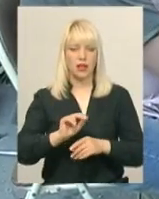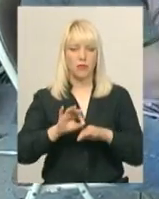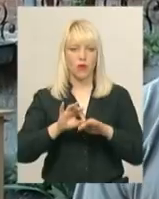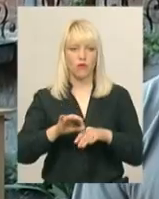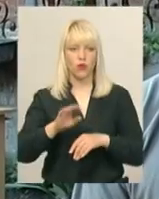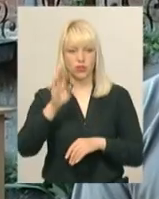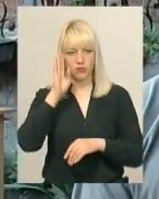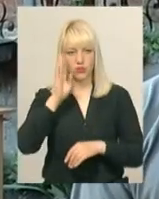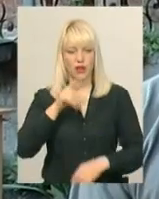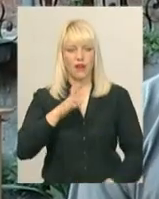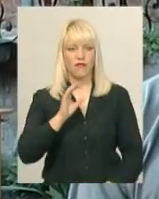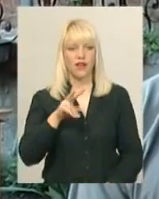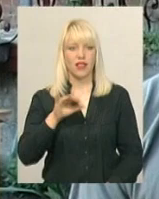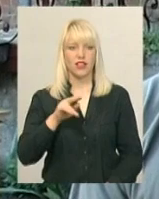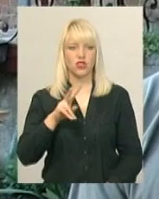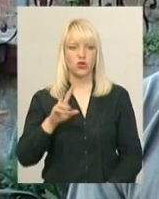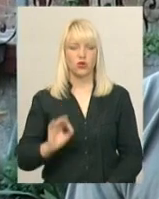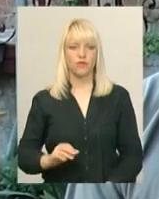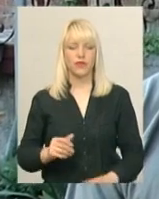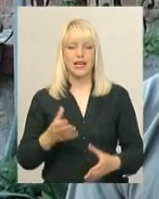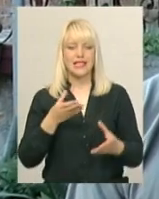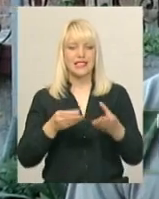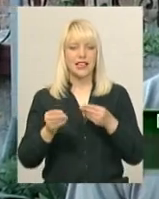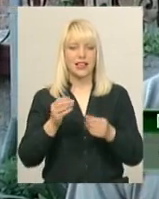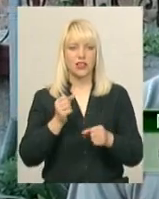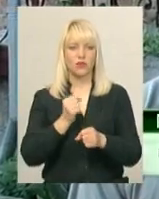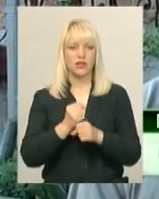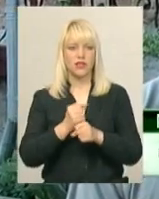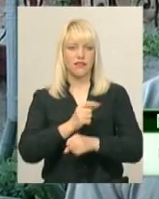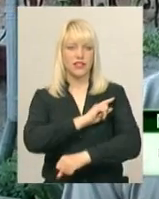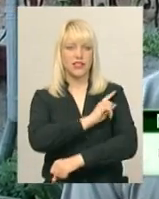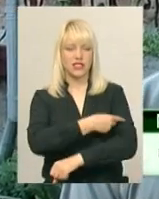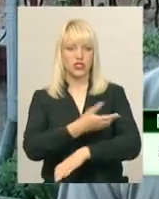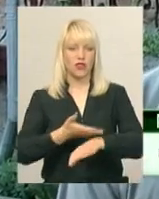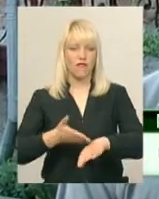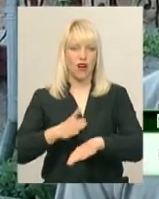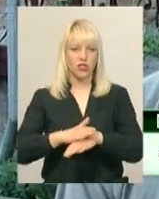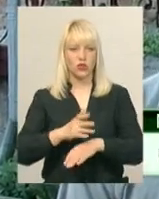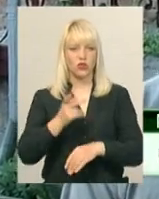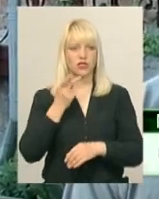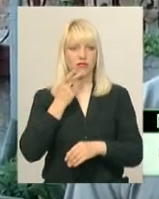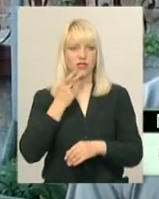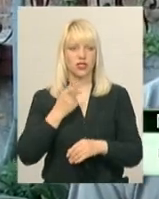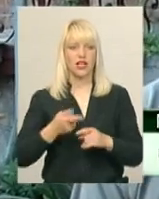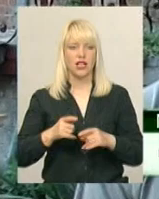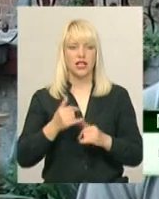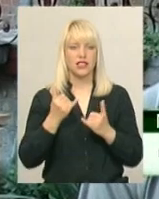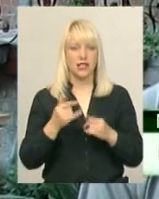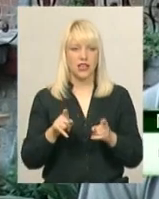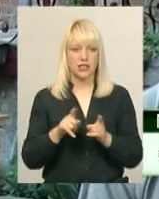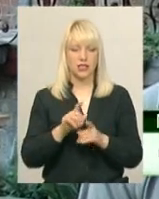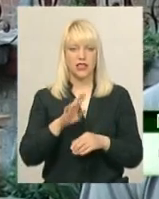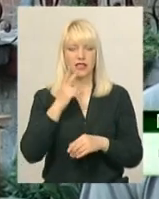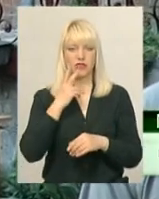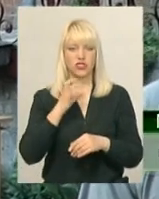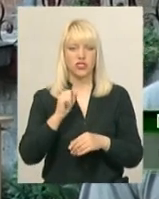Хмельницького Микола Величко. З глиною працювати це фізично важко. Завжди було і зараз, незважаючи на нові технології,